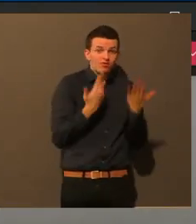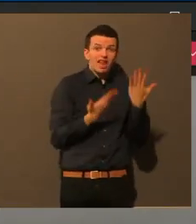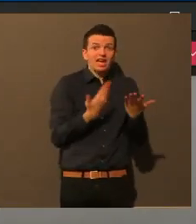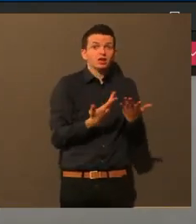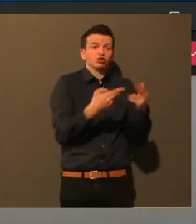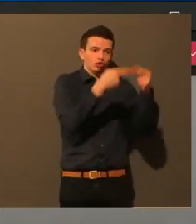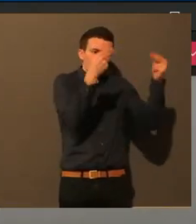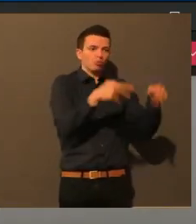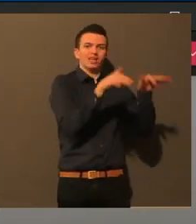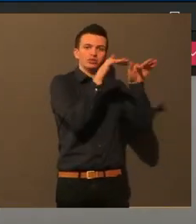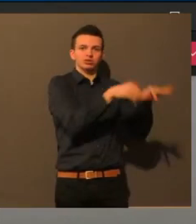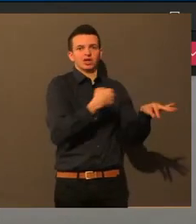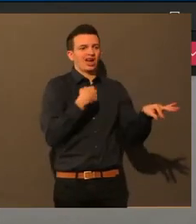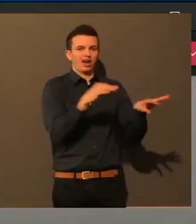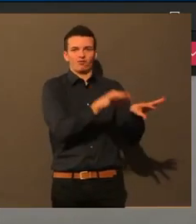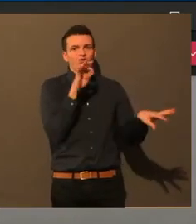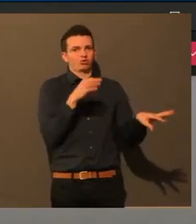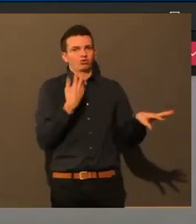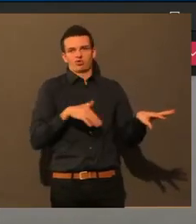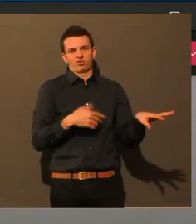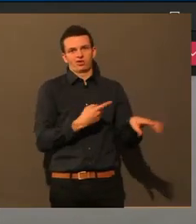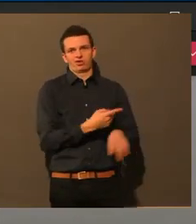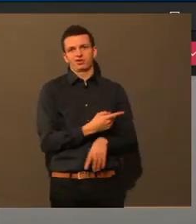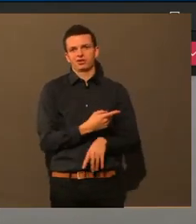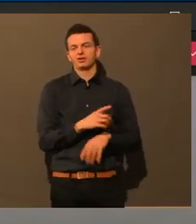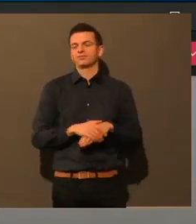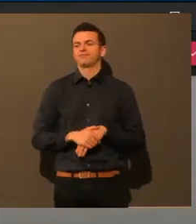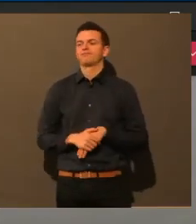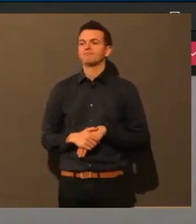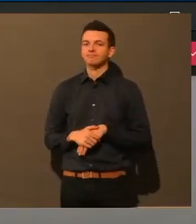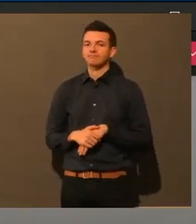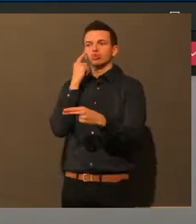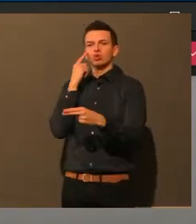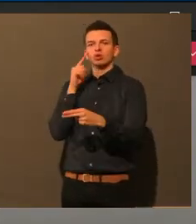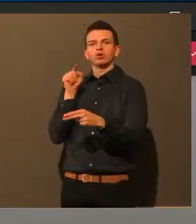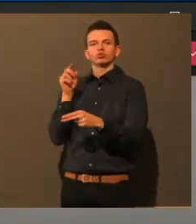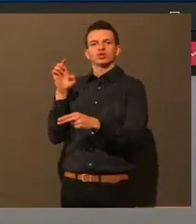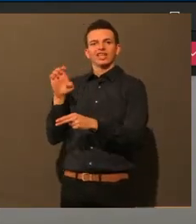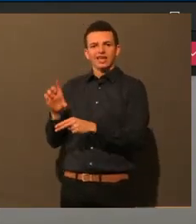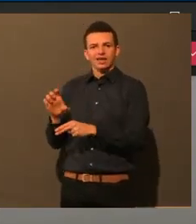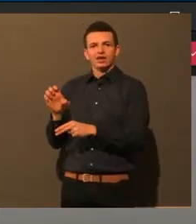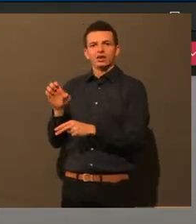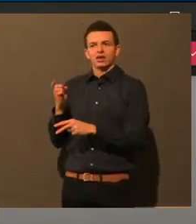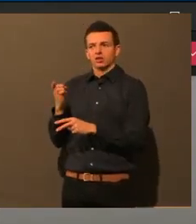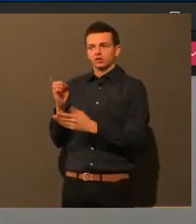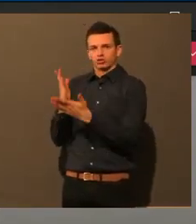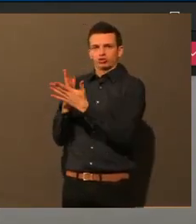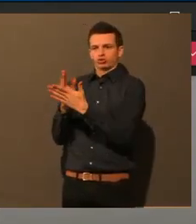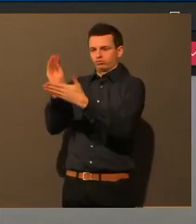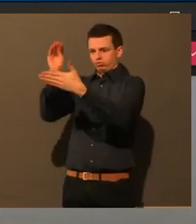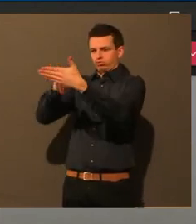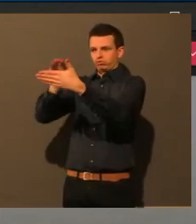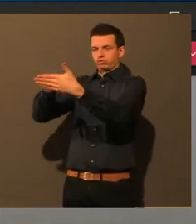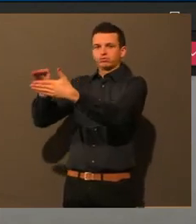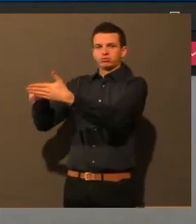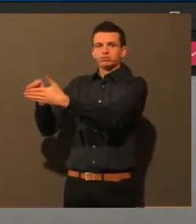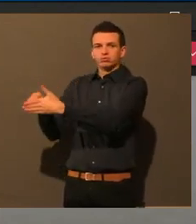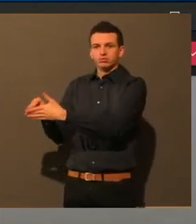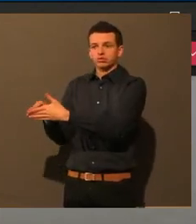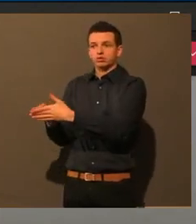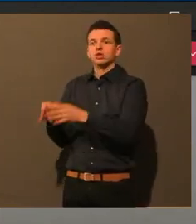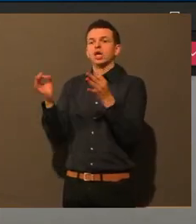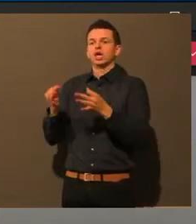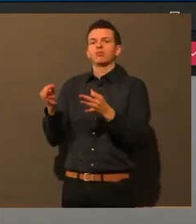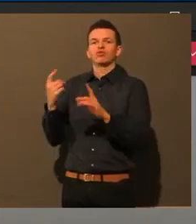Das war so der Punkt. Also auf der Homepage der Stadt Augsburg steht da drin, wie man sich verhalten muss. Wie sie gerade sagen, keine Kontakte haben soll, zu Hause